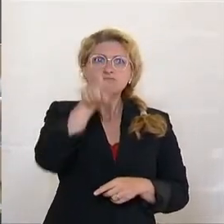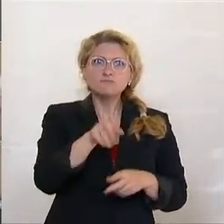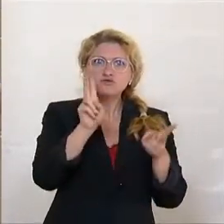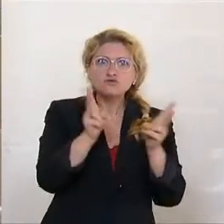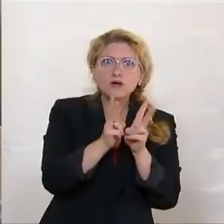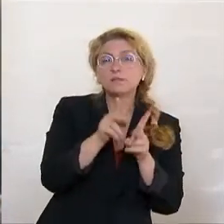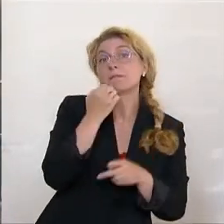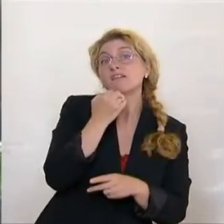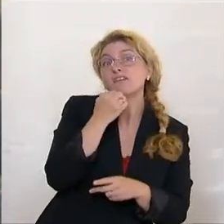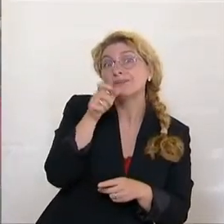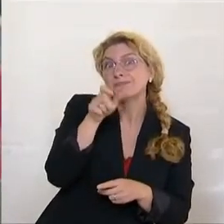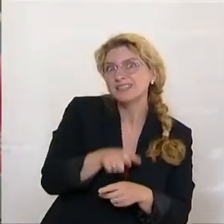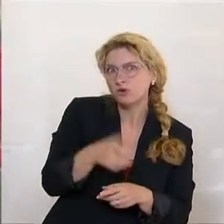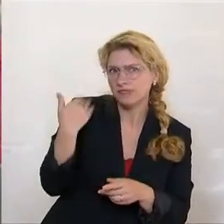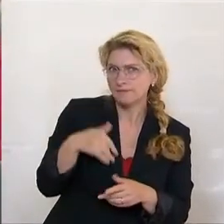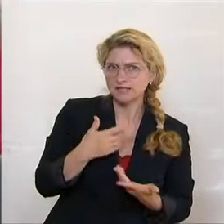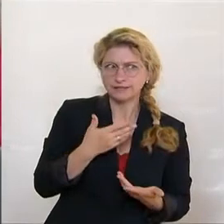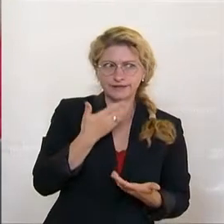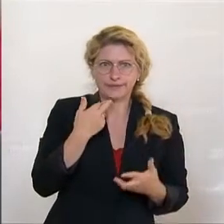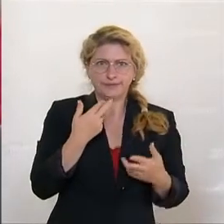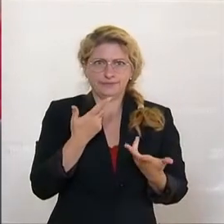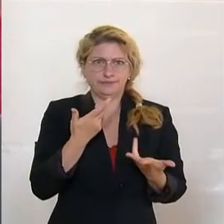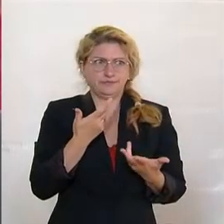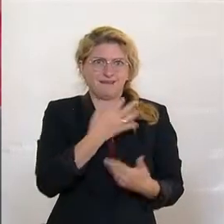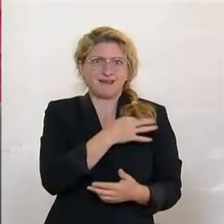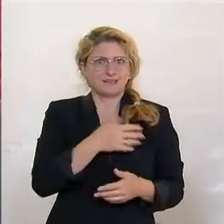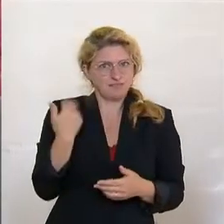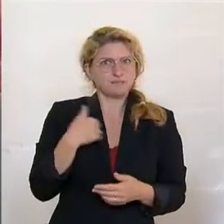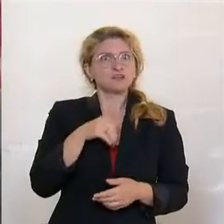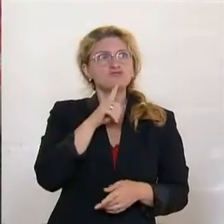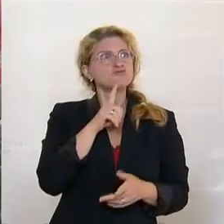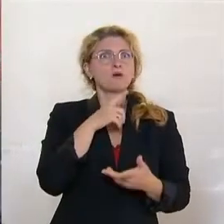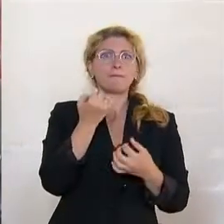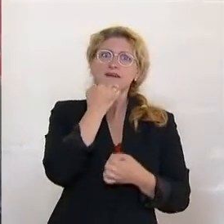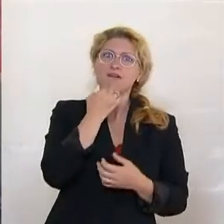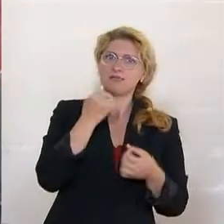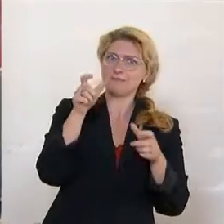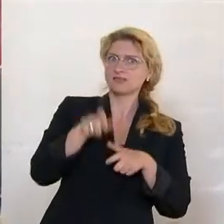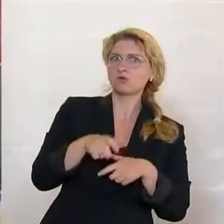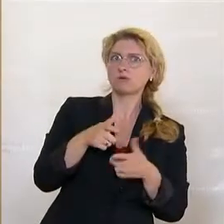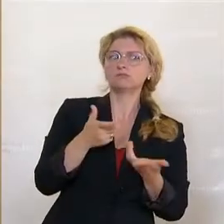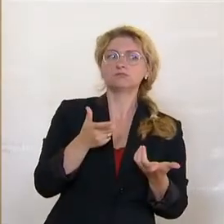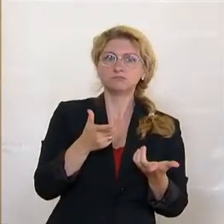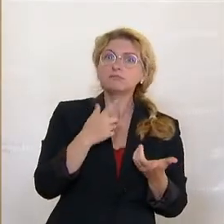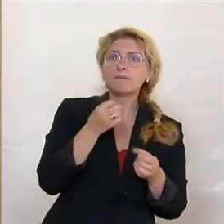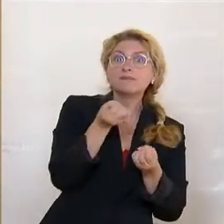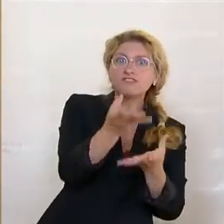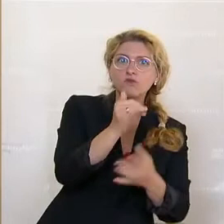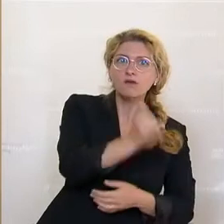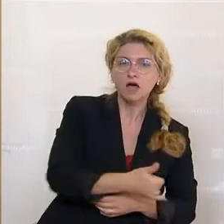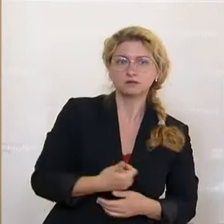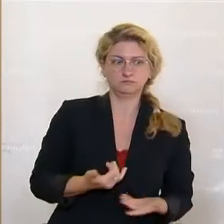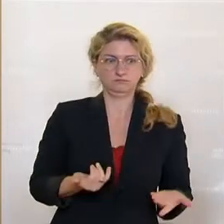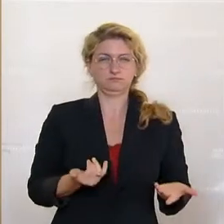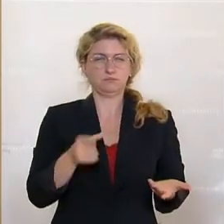wahlkämpfender ÖVP-Chef waren. Das sind Fakten, wo wir sehen, dass hier die absolute Kontrolle dieses türkisen Netzwerks von